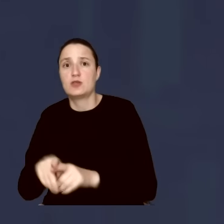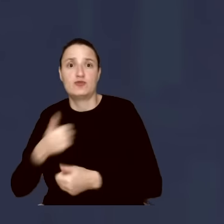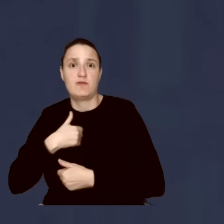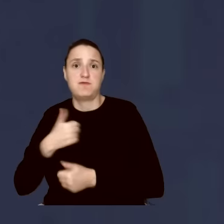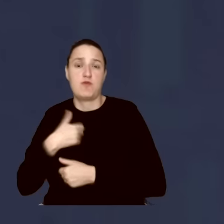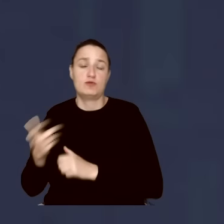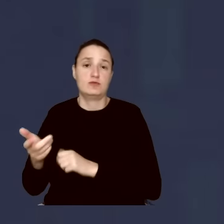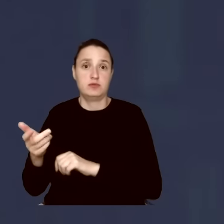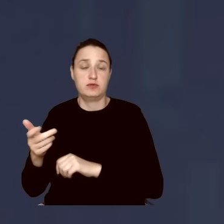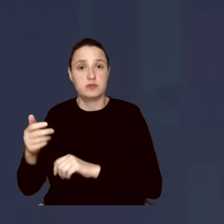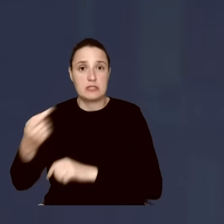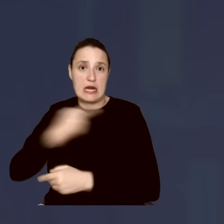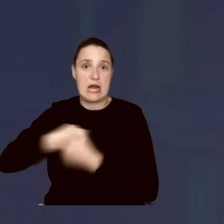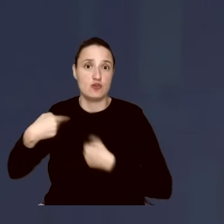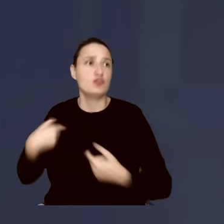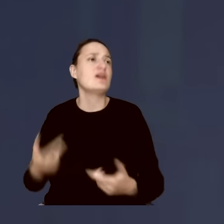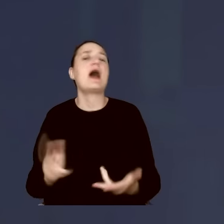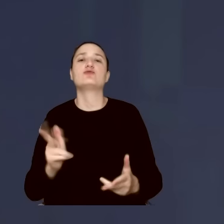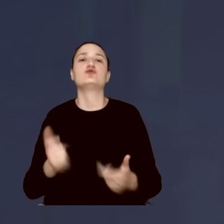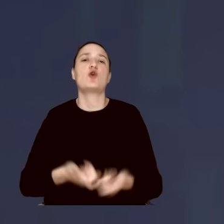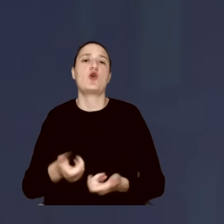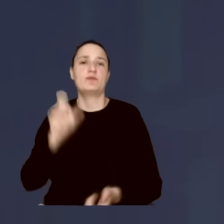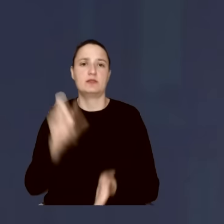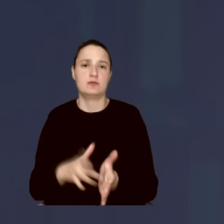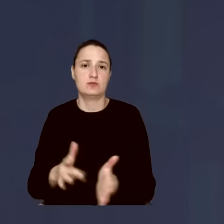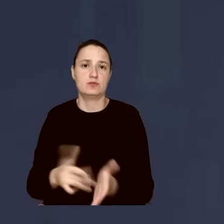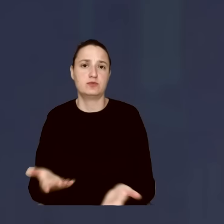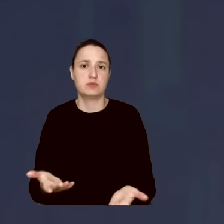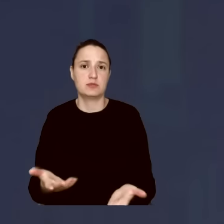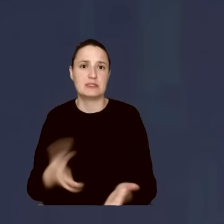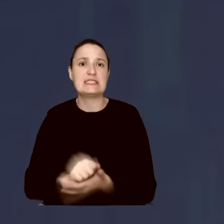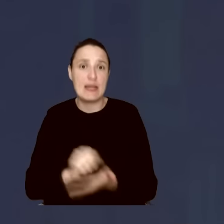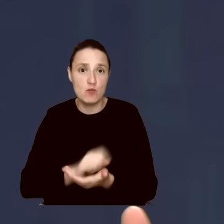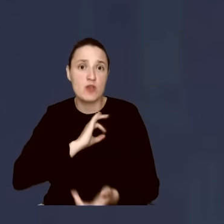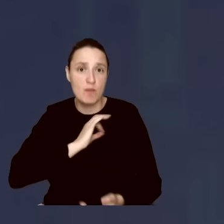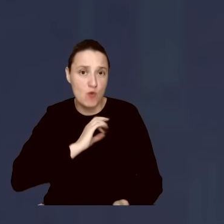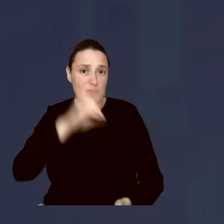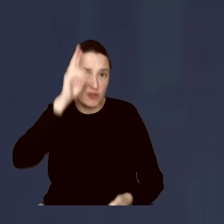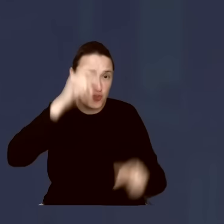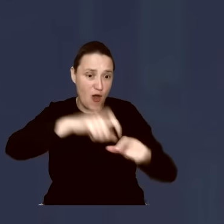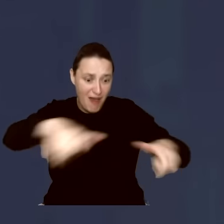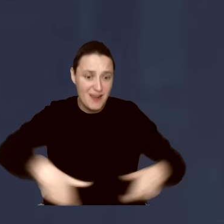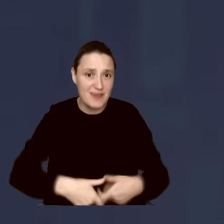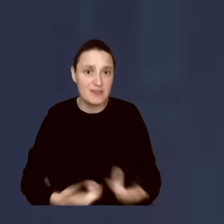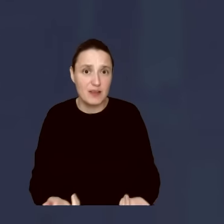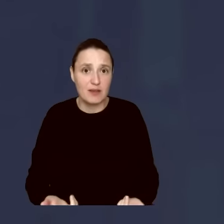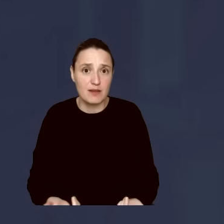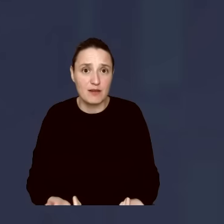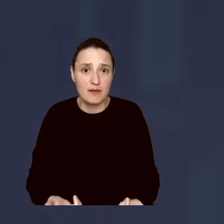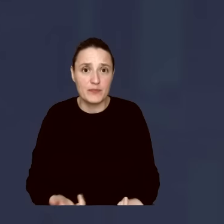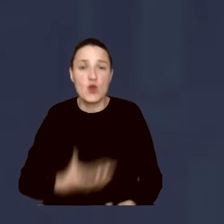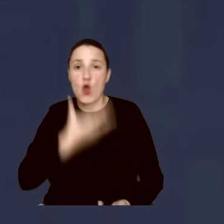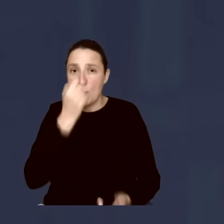polskiej polityki? Staje na scenie i zajmuje się moją deską klozetową. Obraża listę